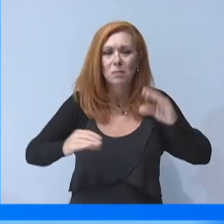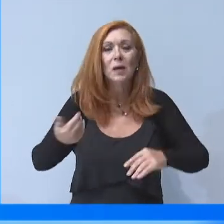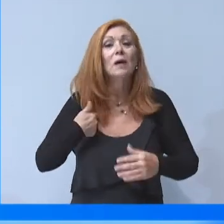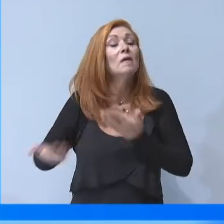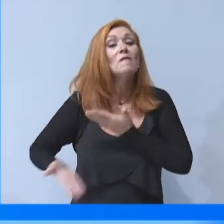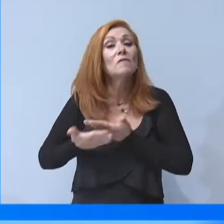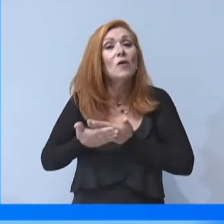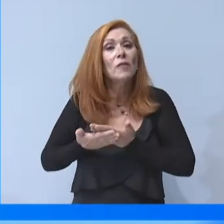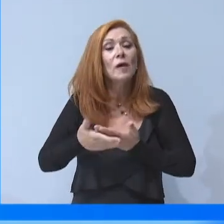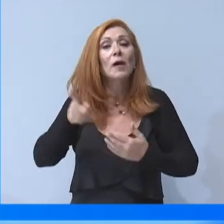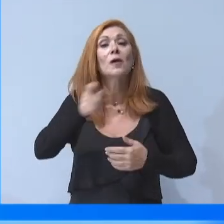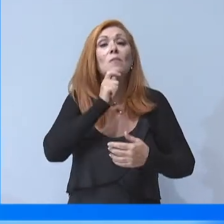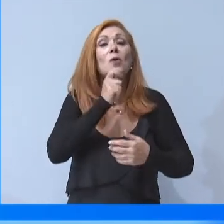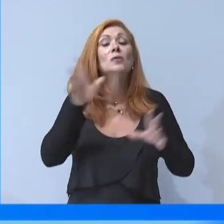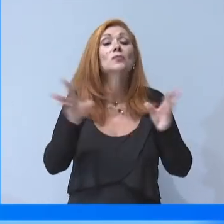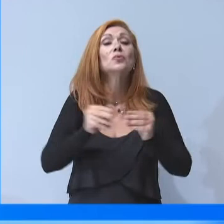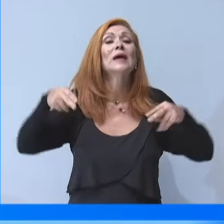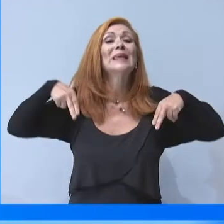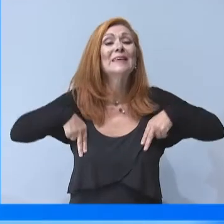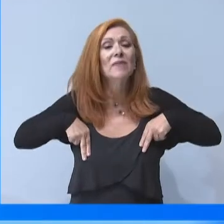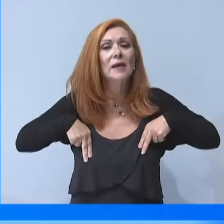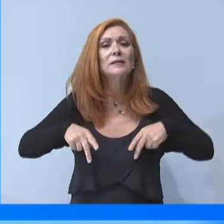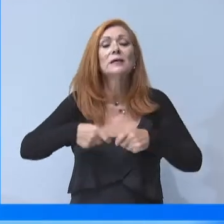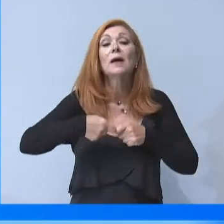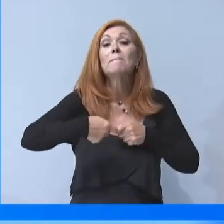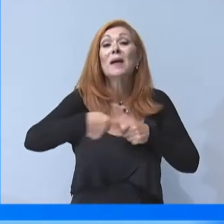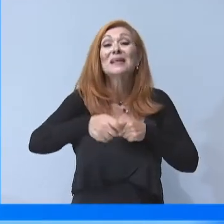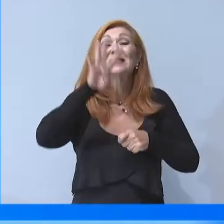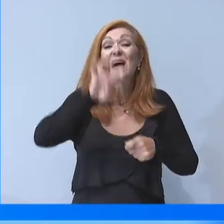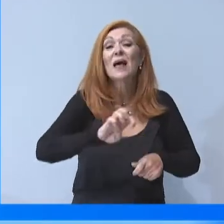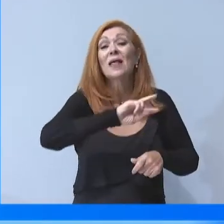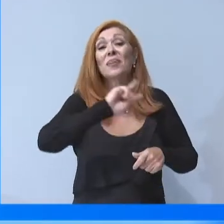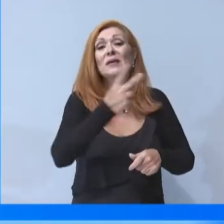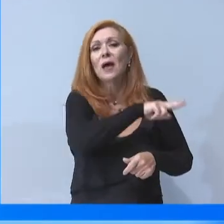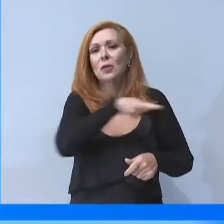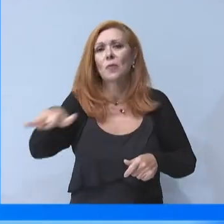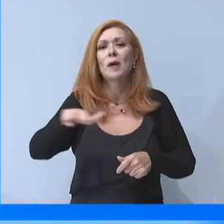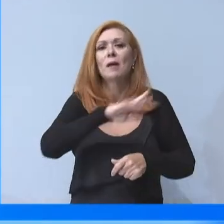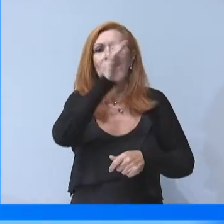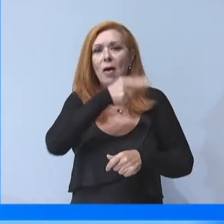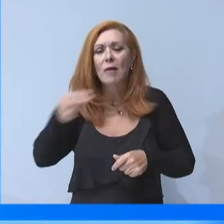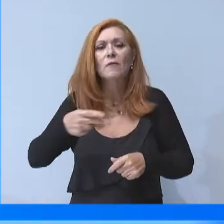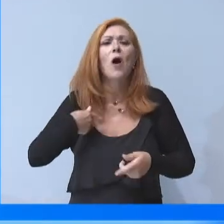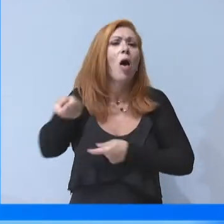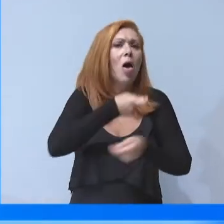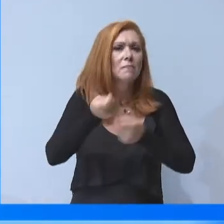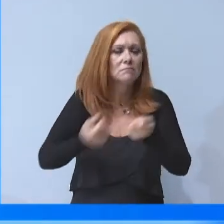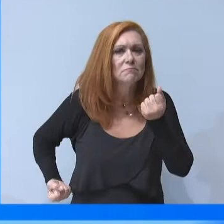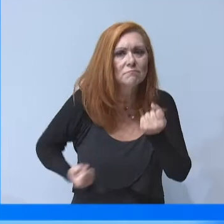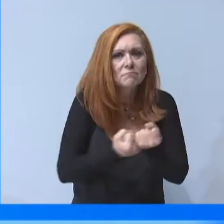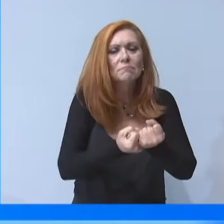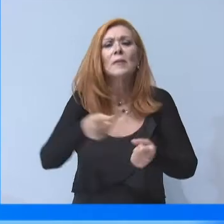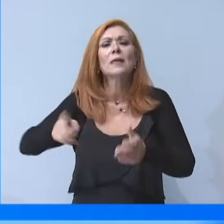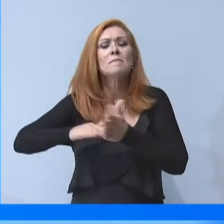πολιτικές που ανέπτυξε η κυβέρνηση και τα μέτρα 40 δισεκατομμυρίων ευρώ για τη στήριξη επιχειρήσεων και εργαζομένων που κράτησαν